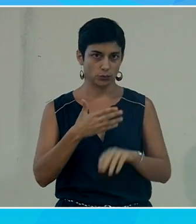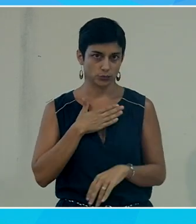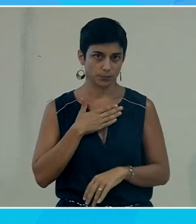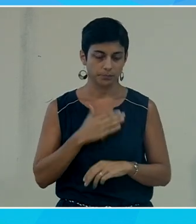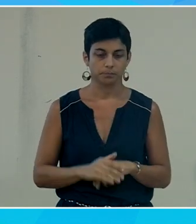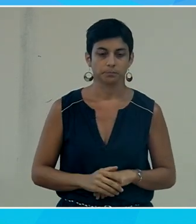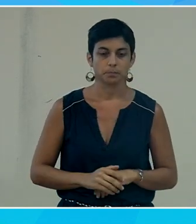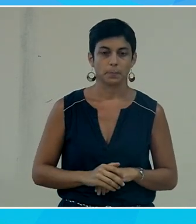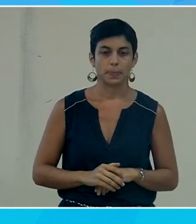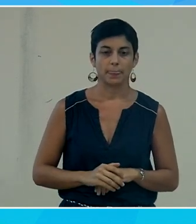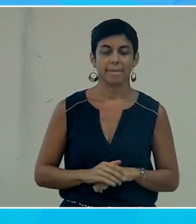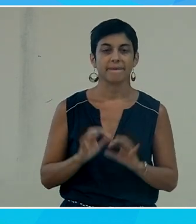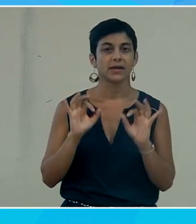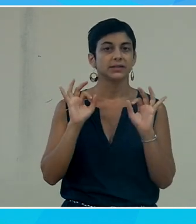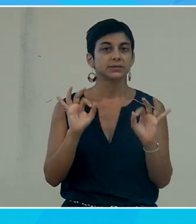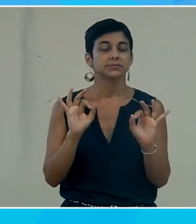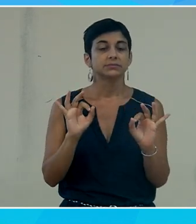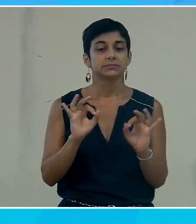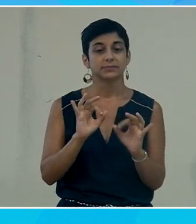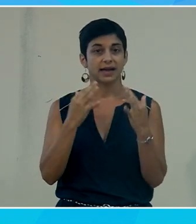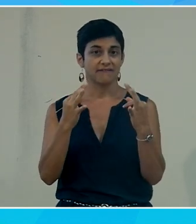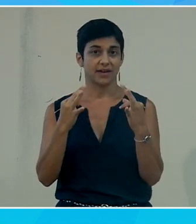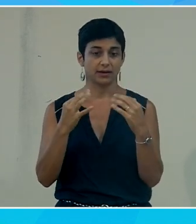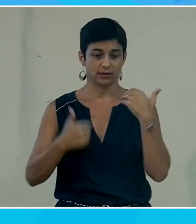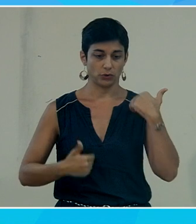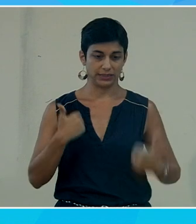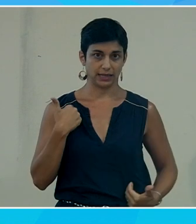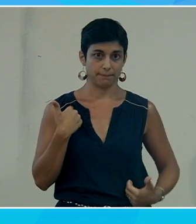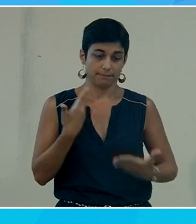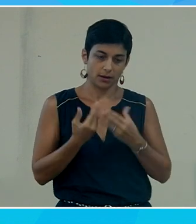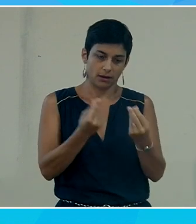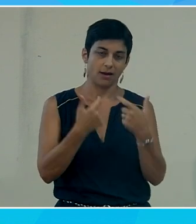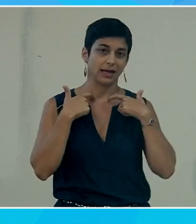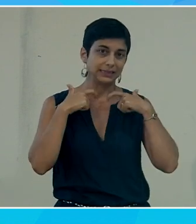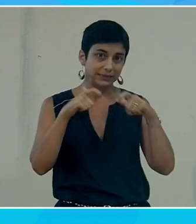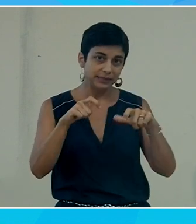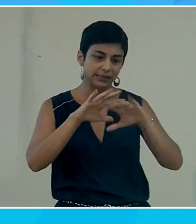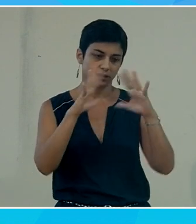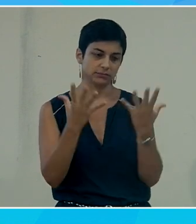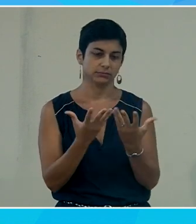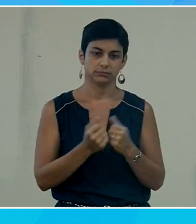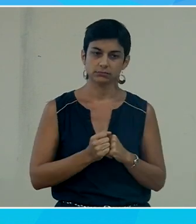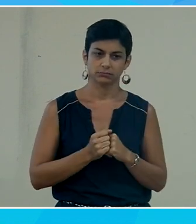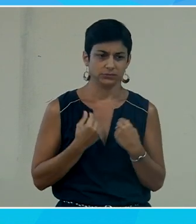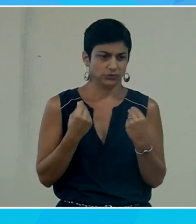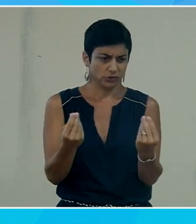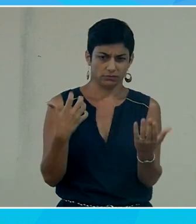définitive le sujet de'accessibilité de handicap en fait apporte beaucoup de façons aujourd'hui on n'aurait peut-être pas de